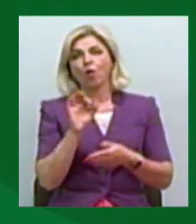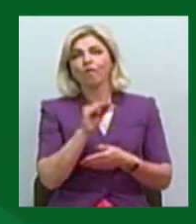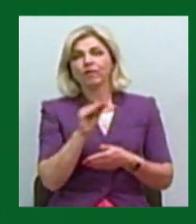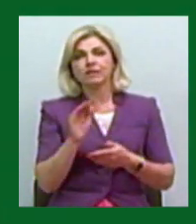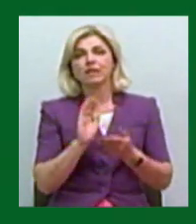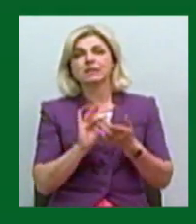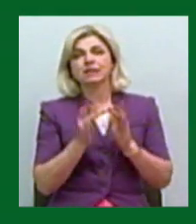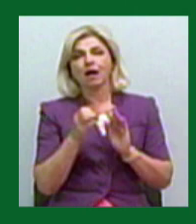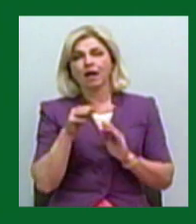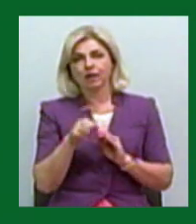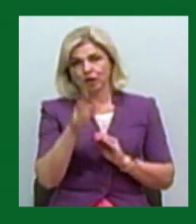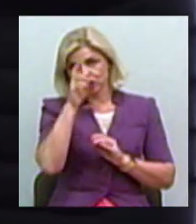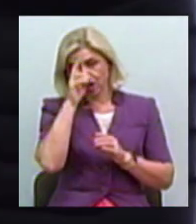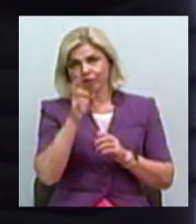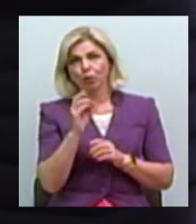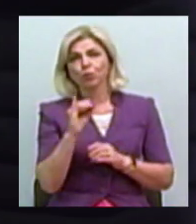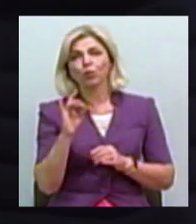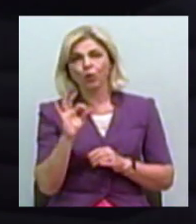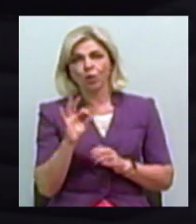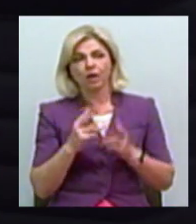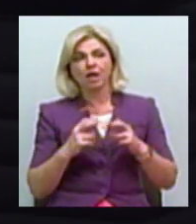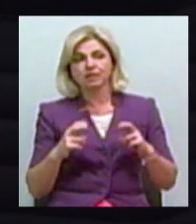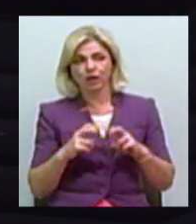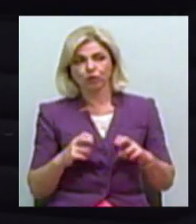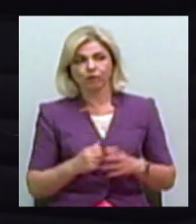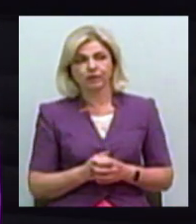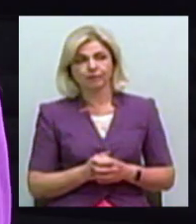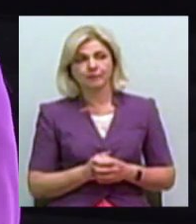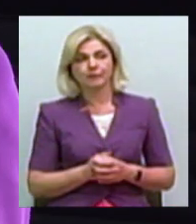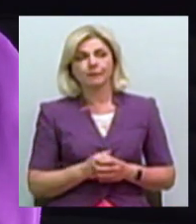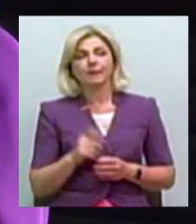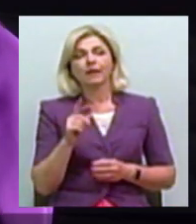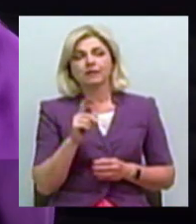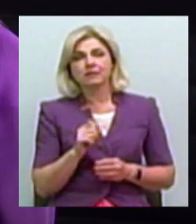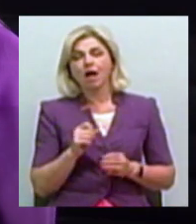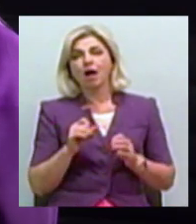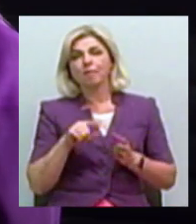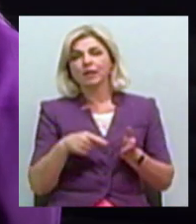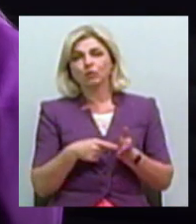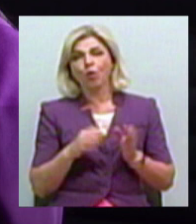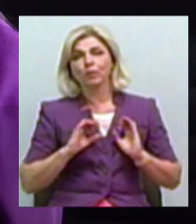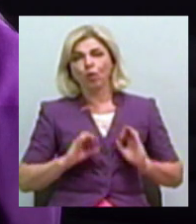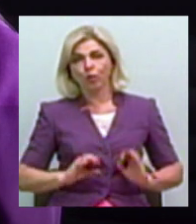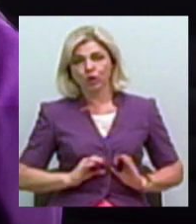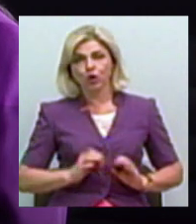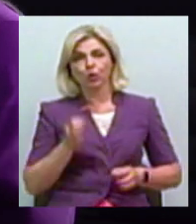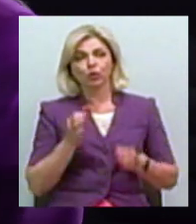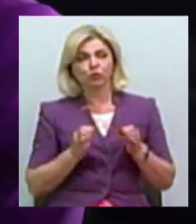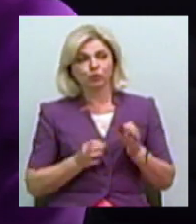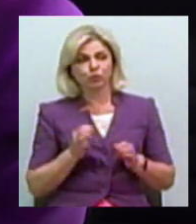Державного бюро розслідувань. За працювальним керівництвом військової прокуратури, оперативним супровідом